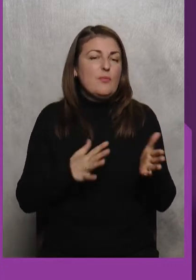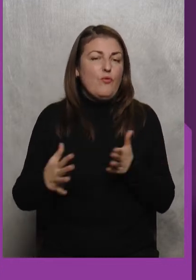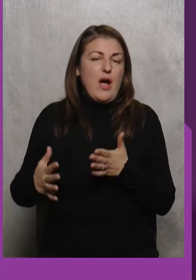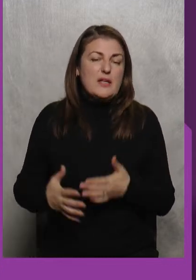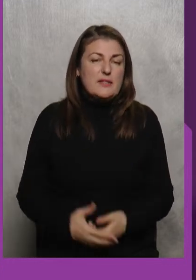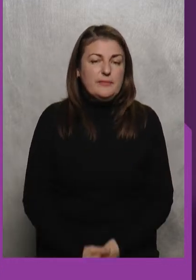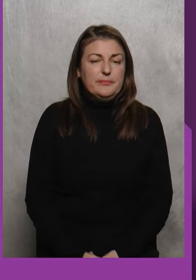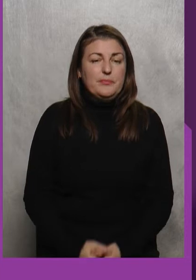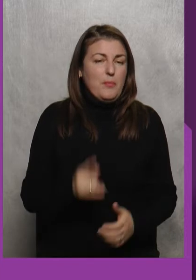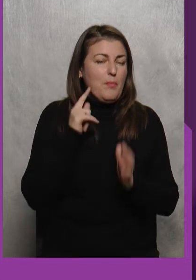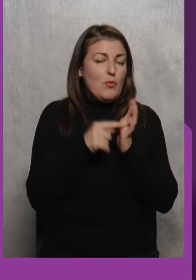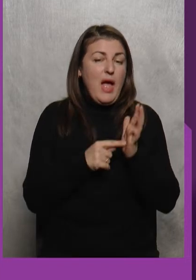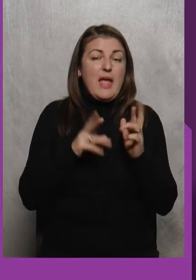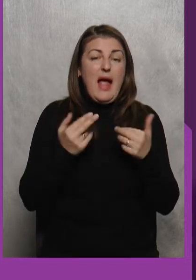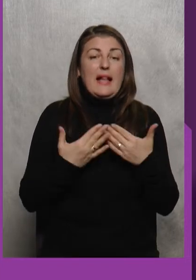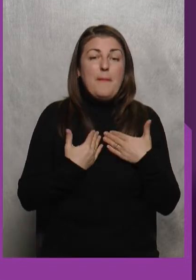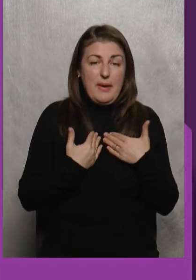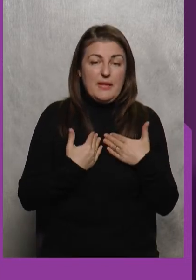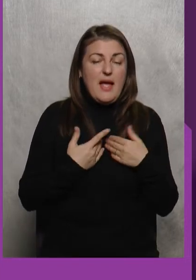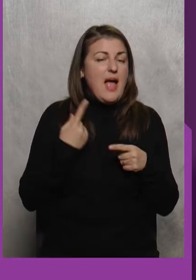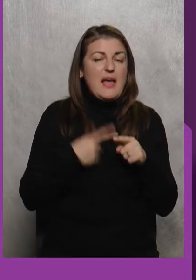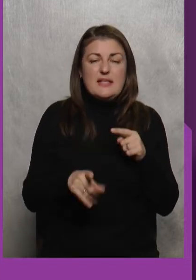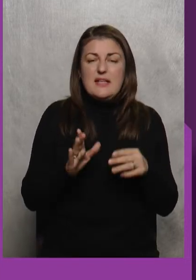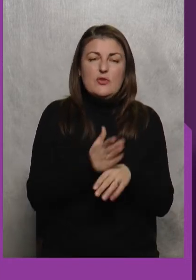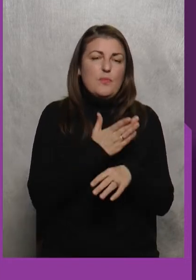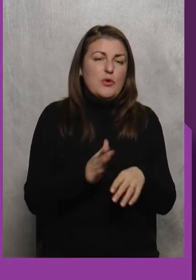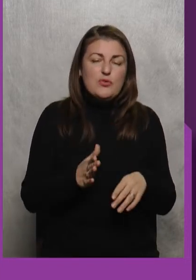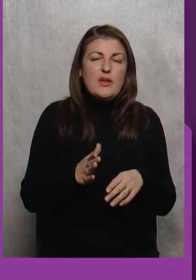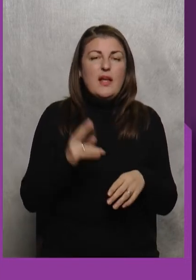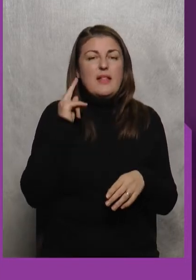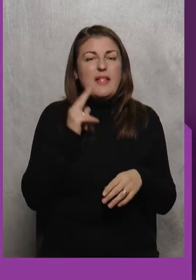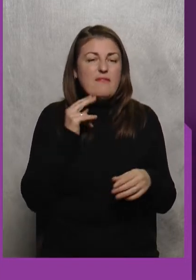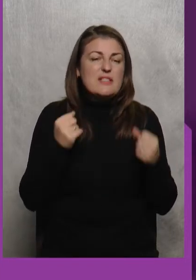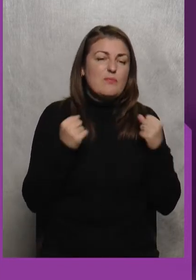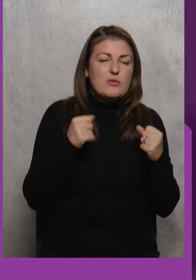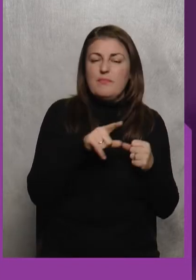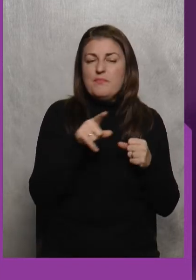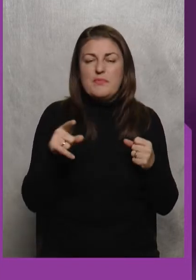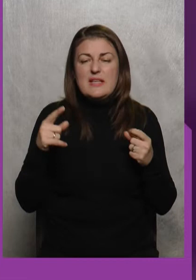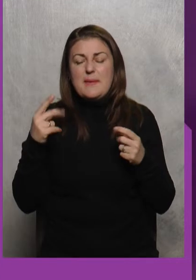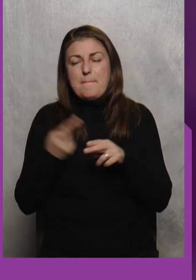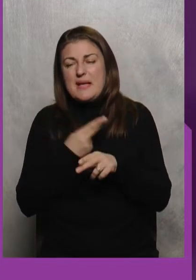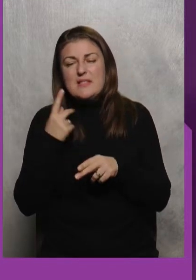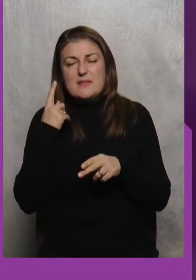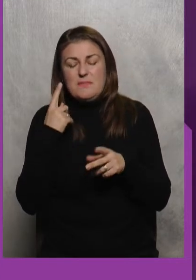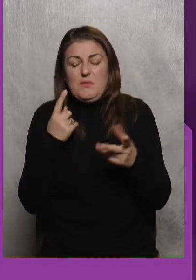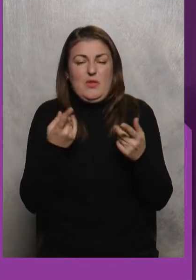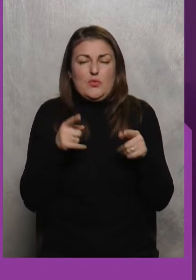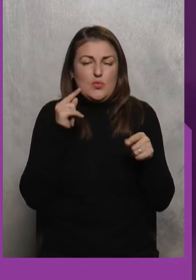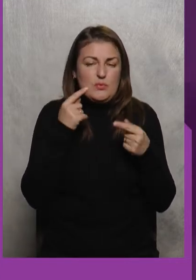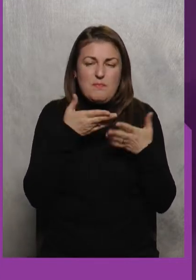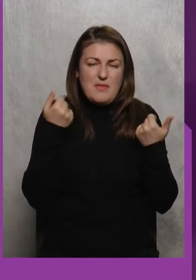Поділийся Для мене Різниця між ДЕФ Спортсменами Спортсменами Дезладного стуга Немає